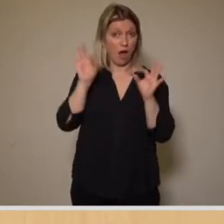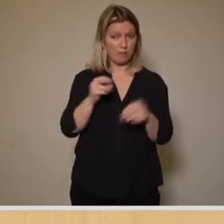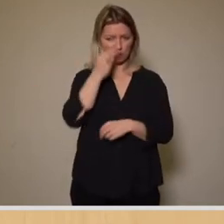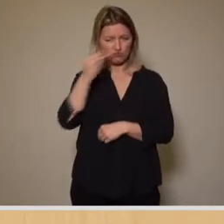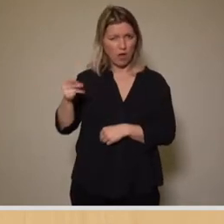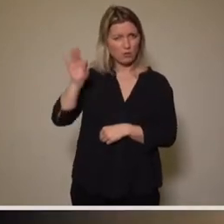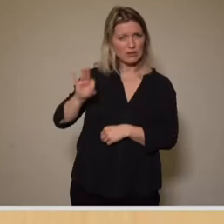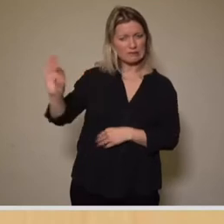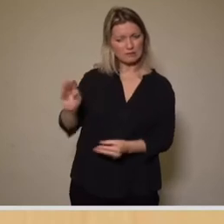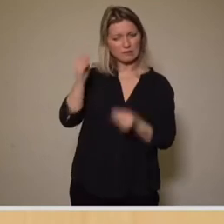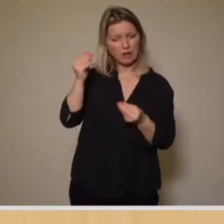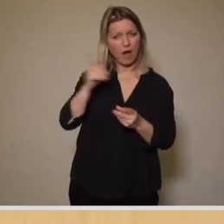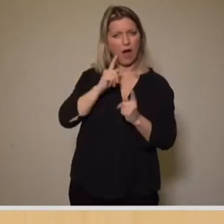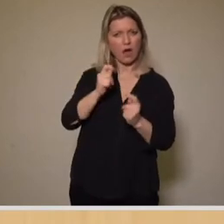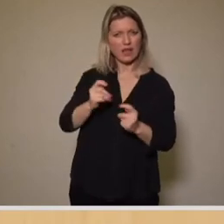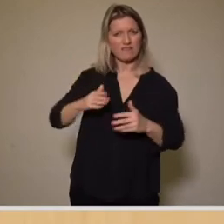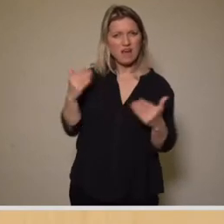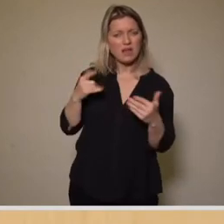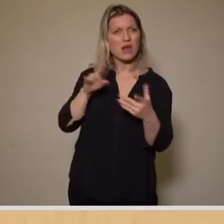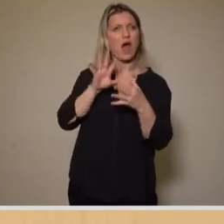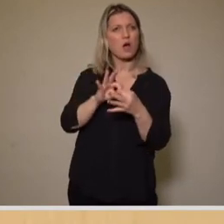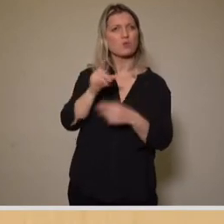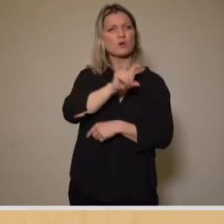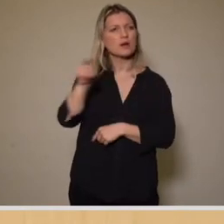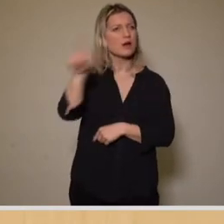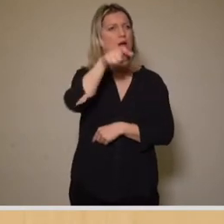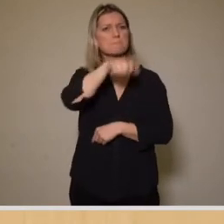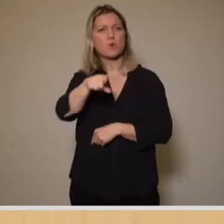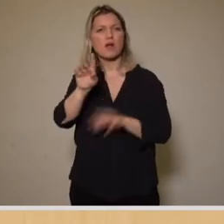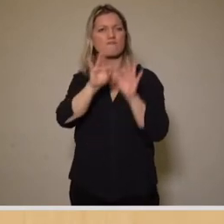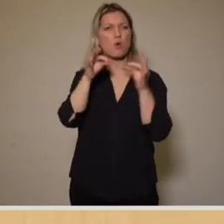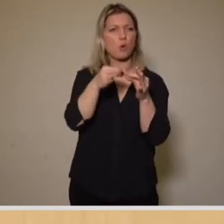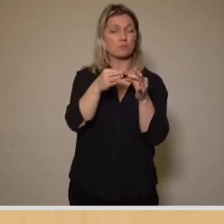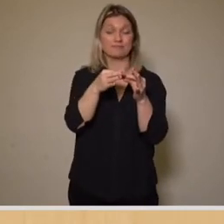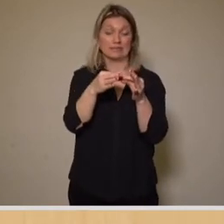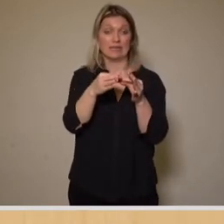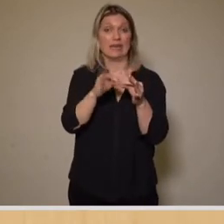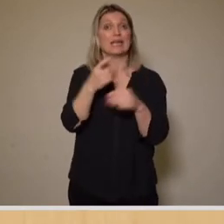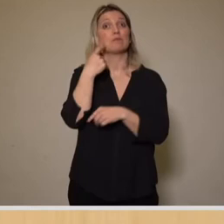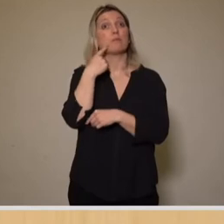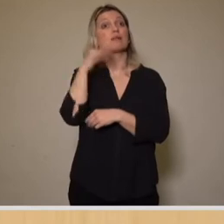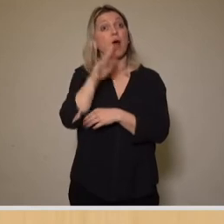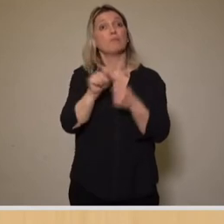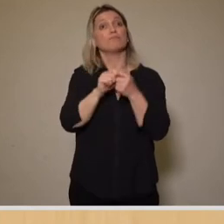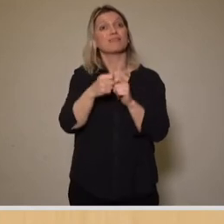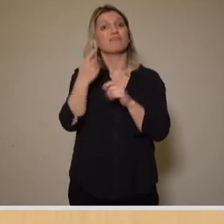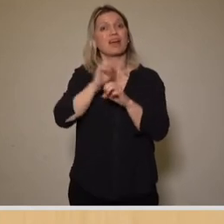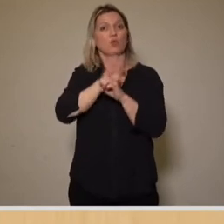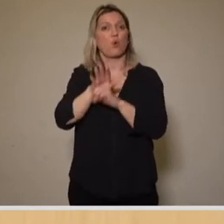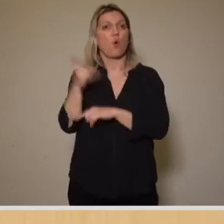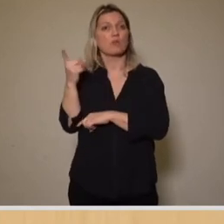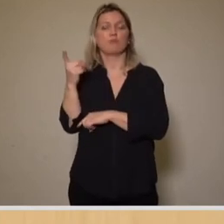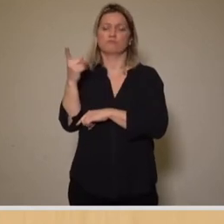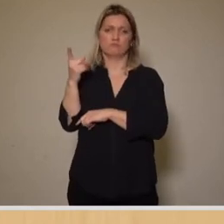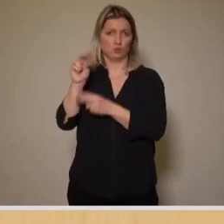schaut, das Thema Bürgerforum. Wegen Corona war es oder ist es auch nach wie vor nur virtuell möglich. Das wurde von den Initiatoren